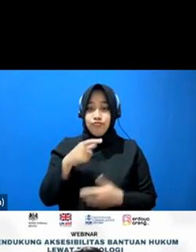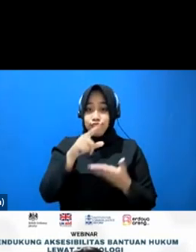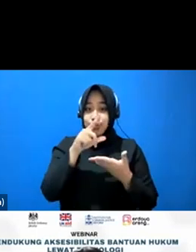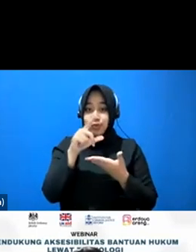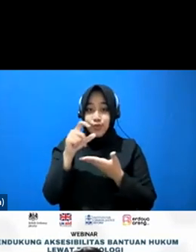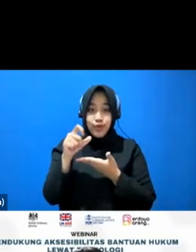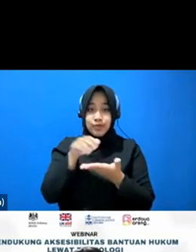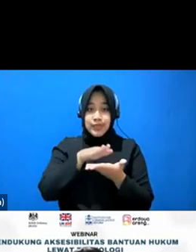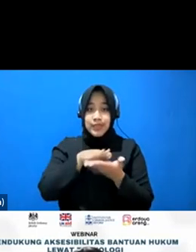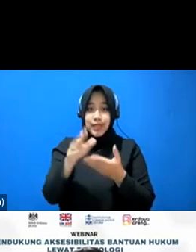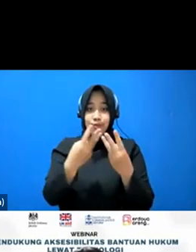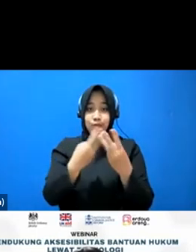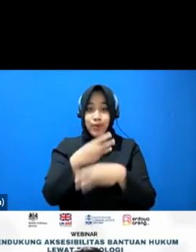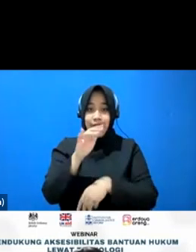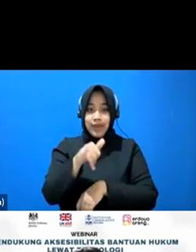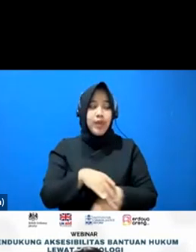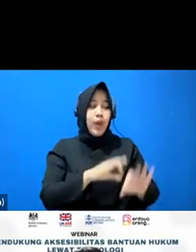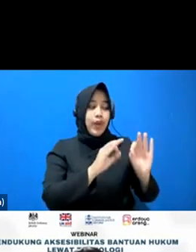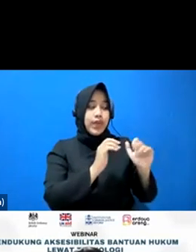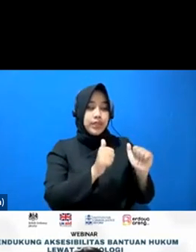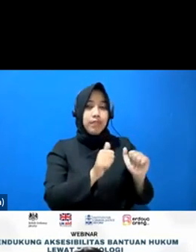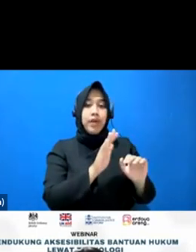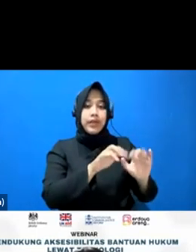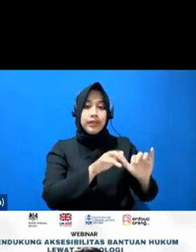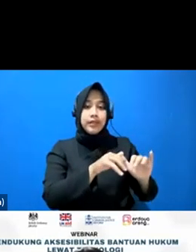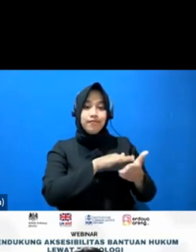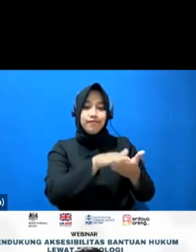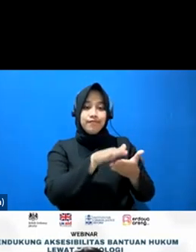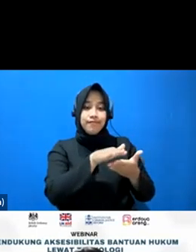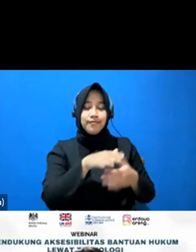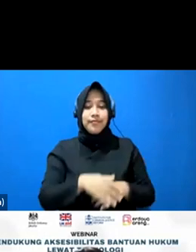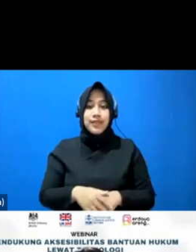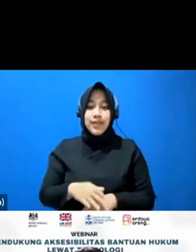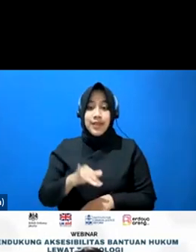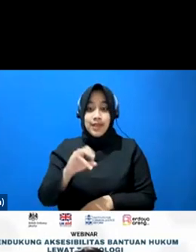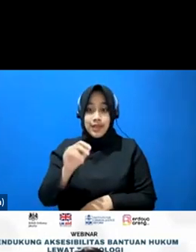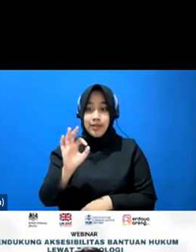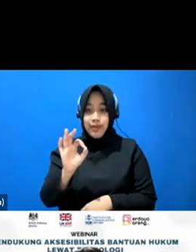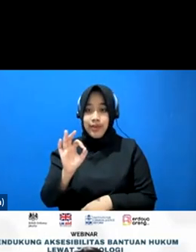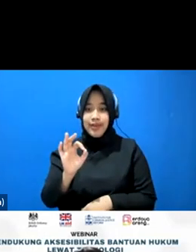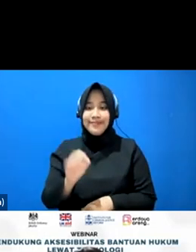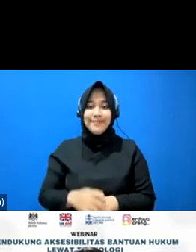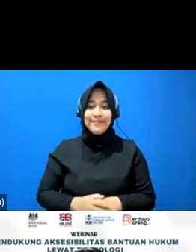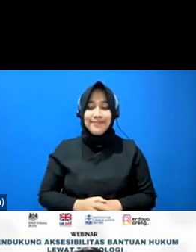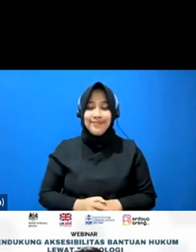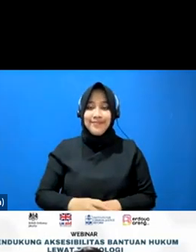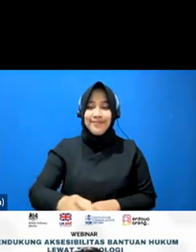siap Bang Pak Tita bisa Bang nanti akan kami share Mas Ir Mas Ir ada Instagram Mbak Mas Ir